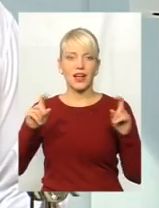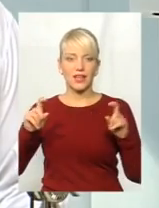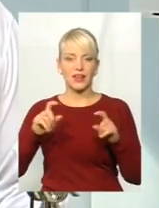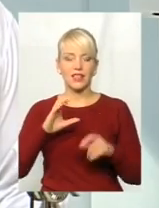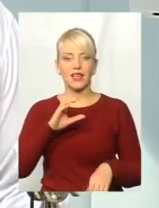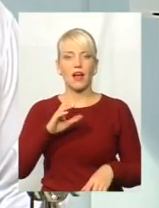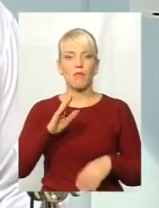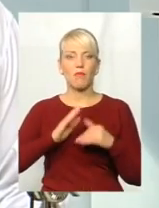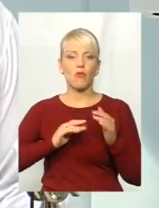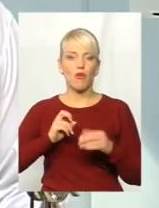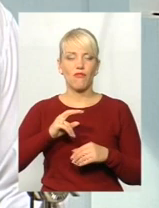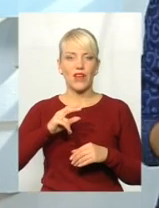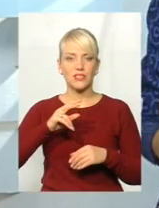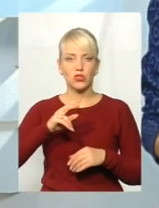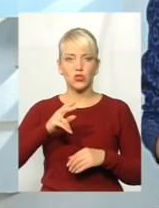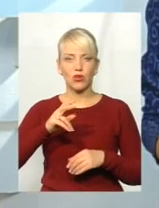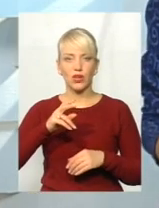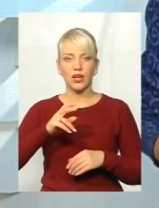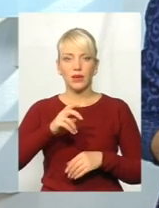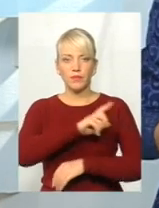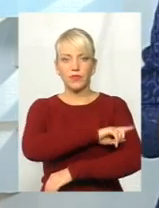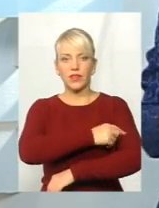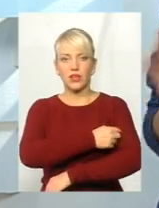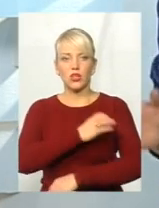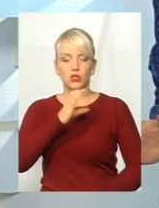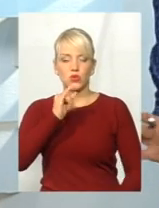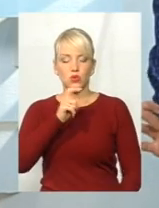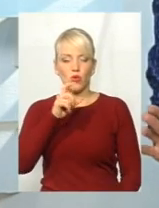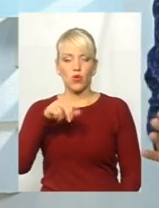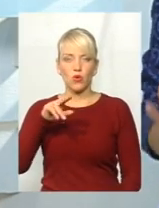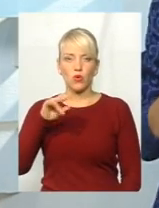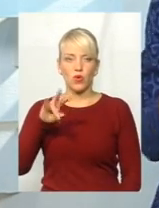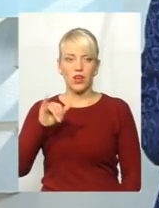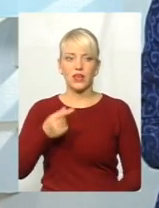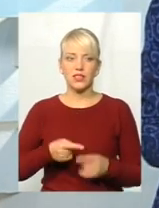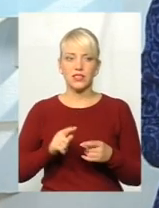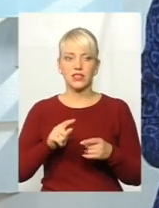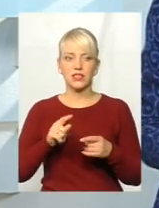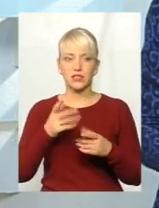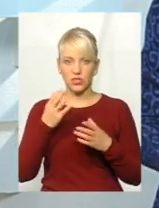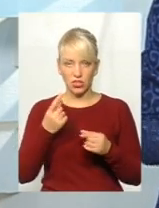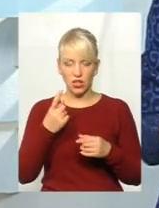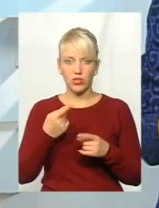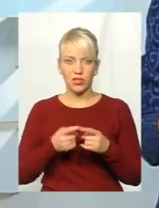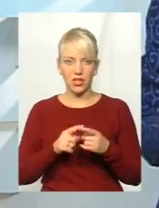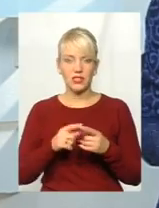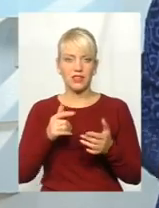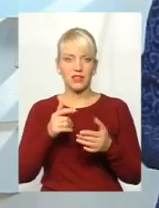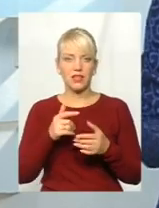прізвищем, з цією клінікою зв'язано чимало скандальних різноманітних історій. Це ще одна з них.